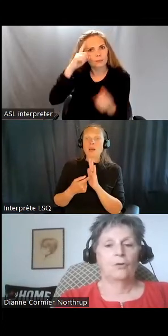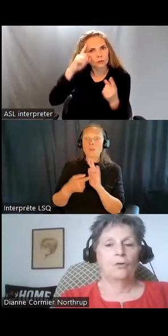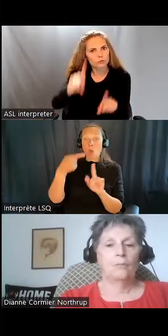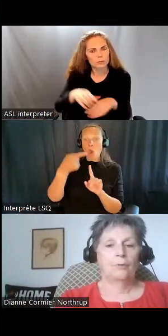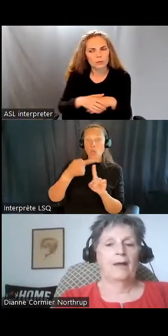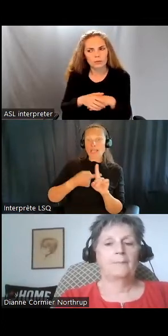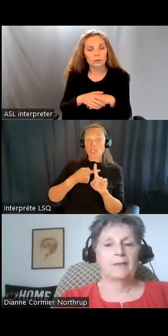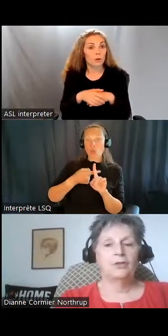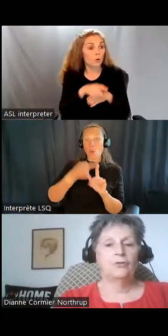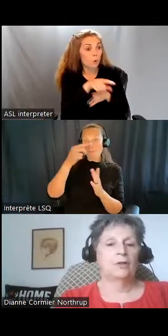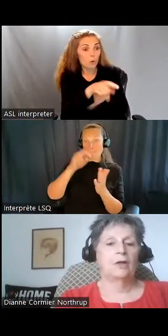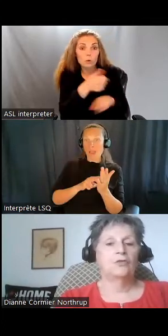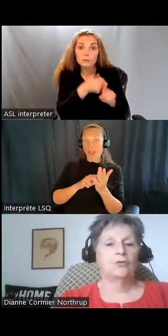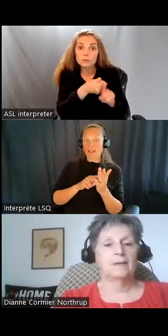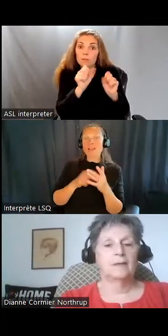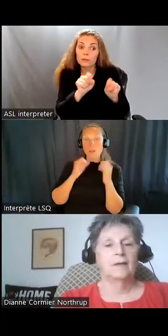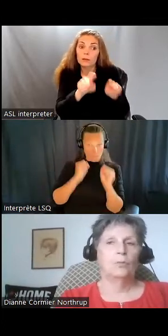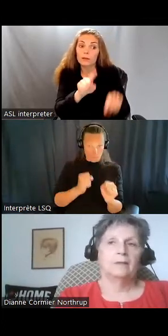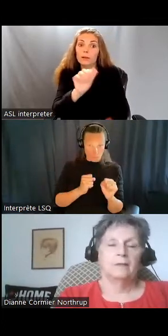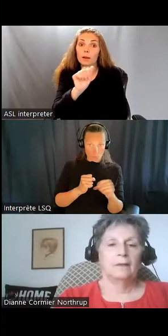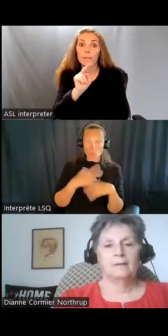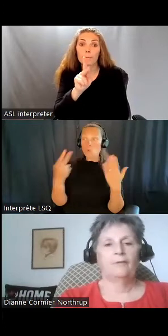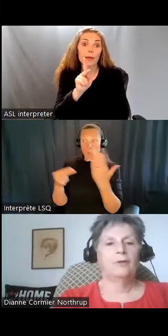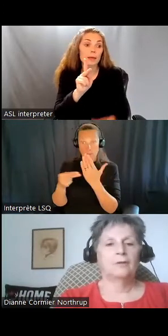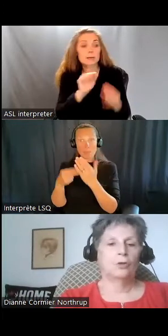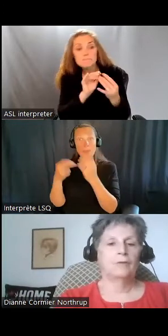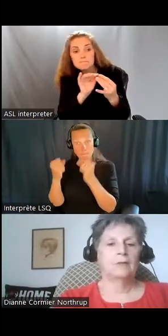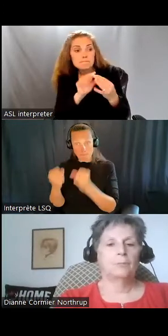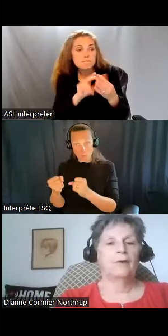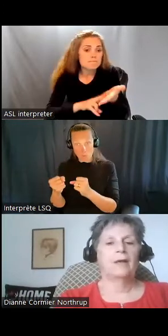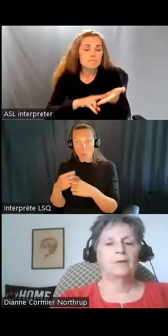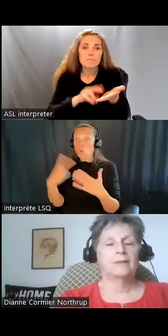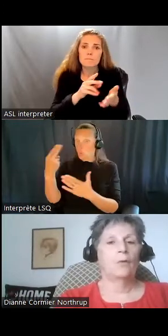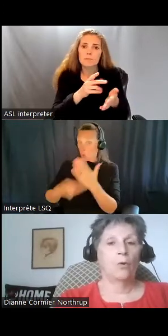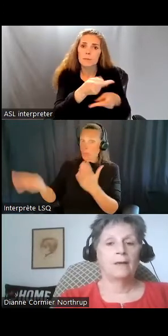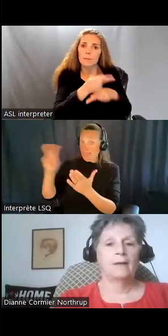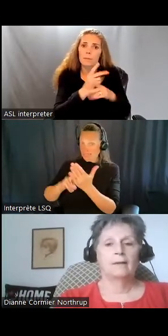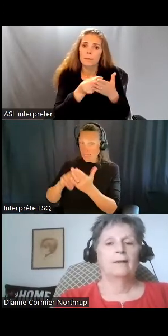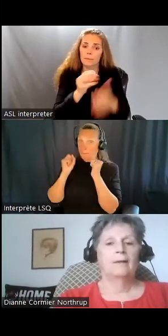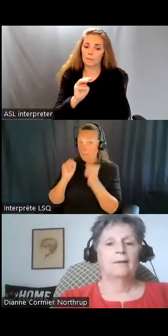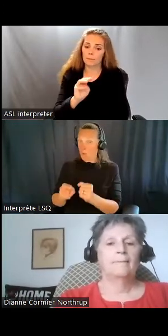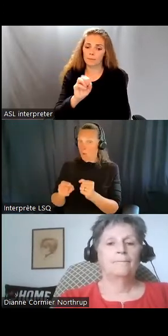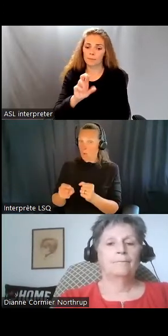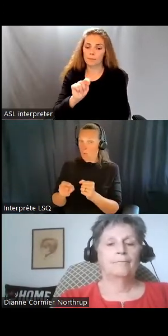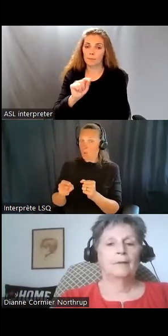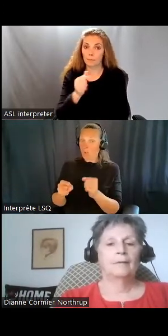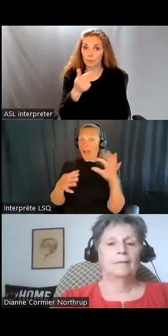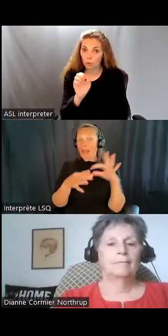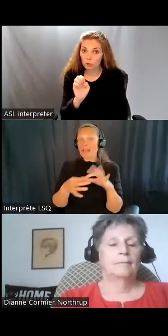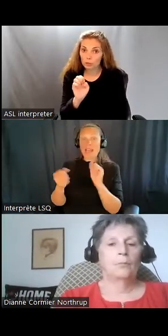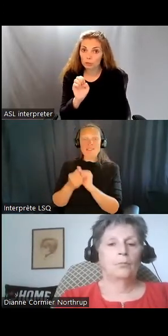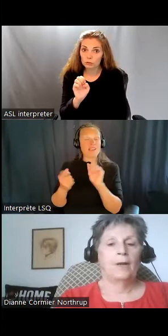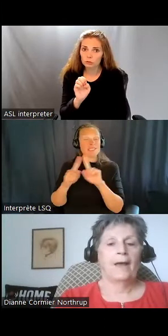ou qui peuvent obtenir une hypothèque ou peut-être signer un contrat avec différents fournisseurs de services